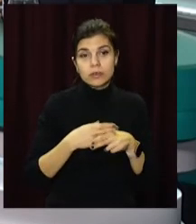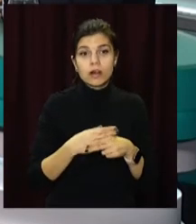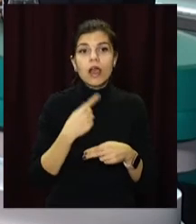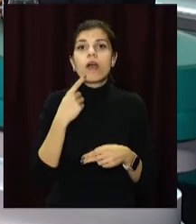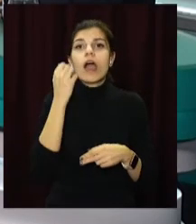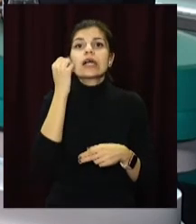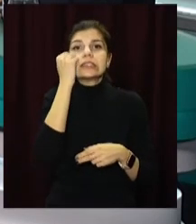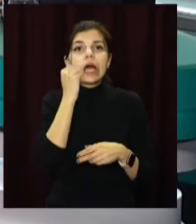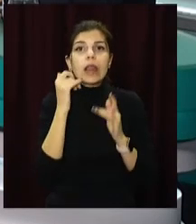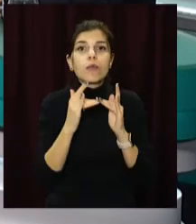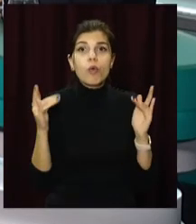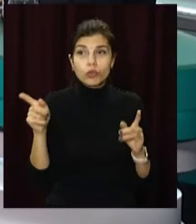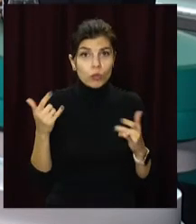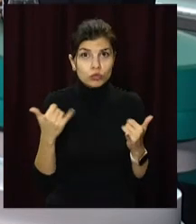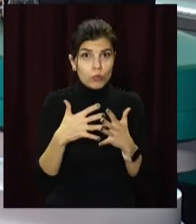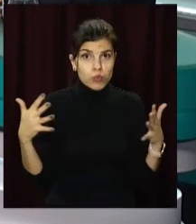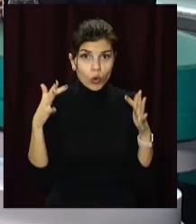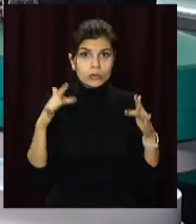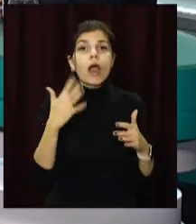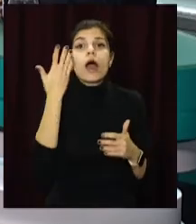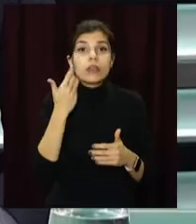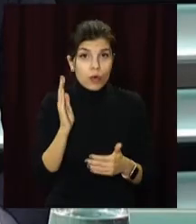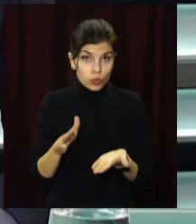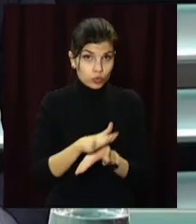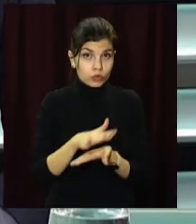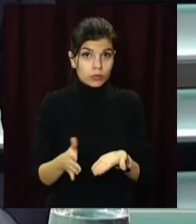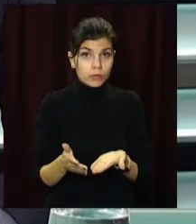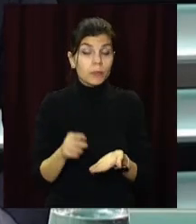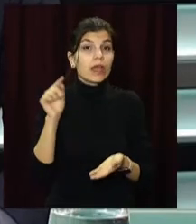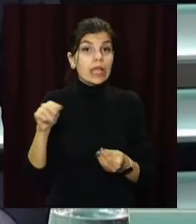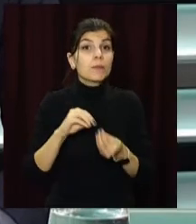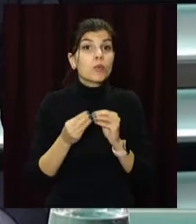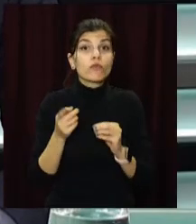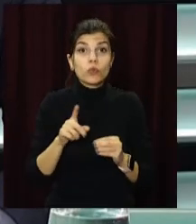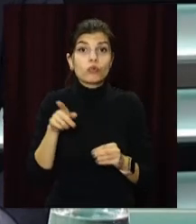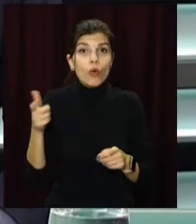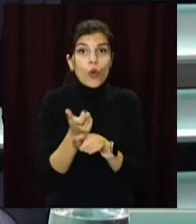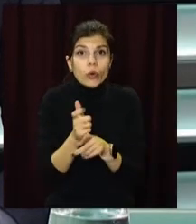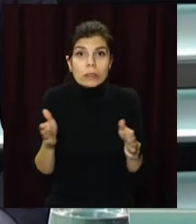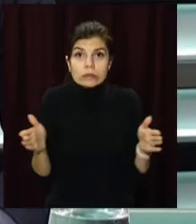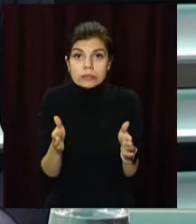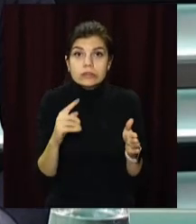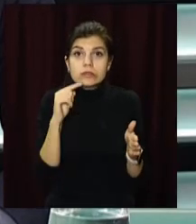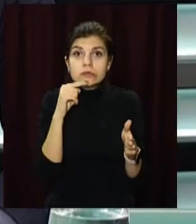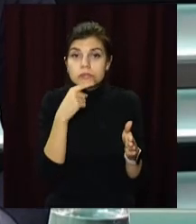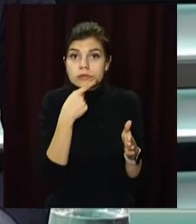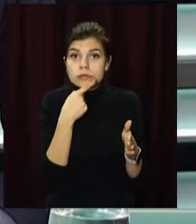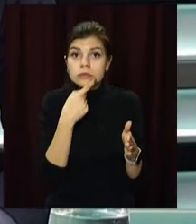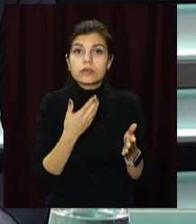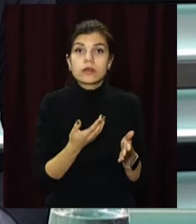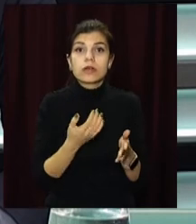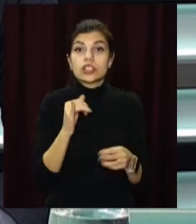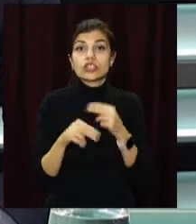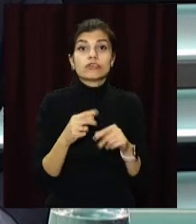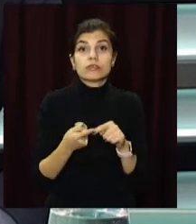старий міст, адже там найбільше зараз снігу та азиторів? Там проблема в тому, що він дуже вузький. І